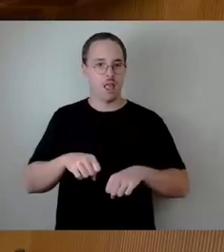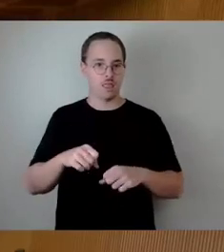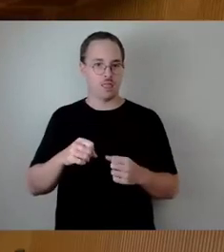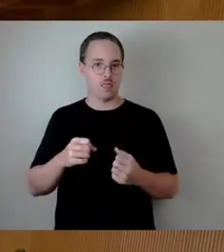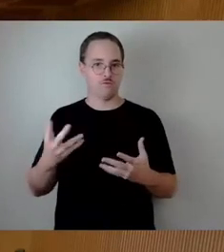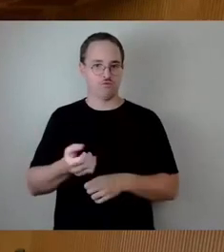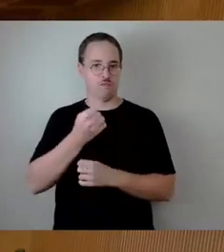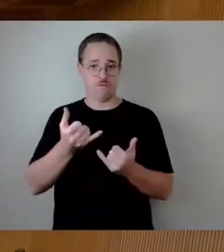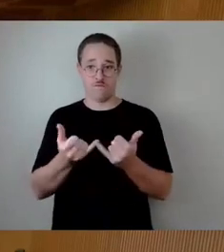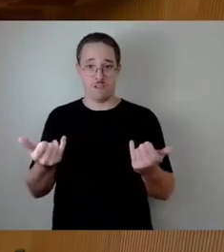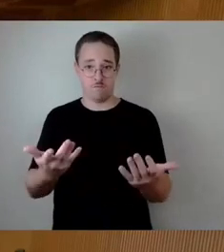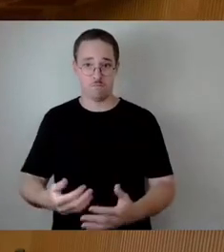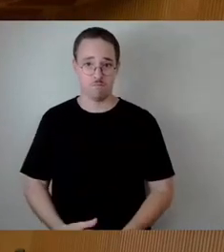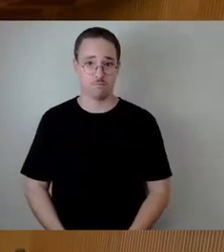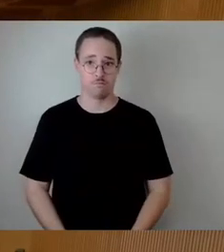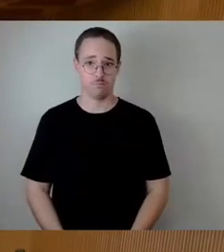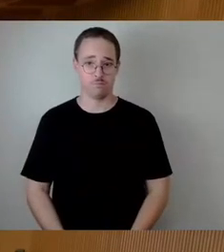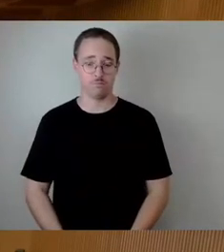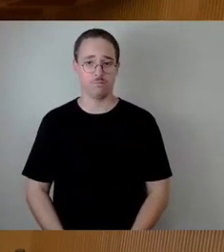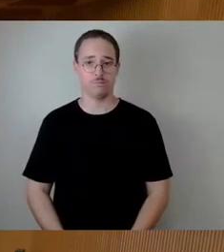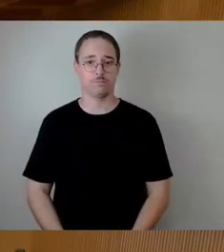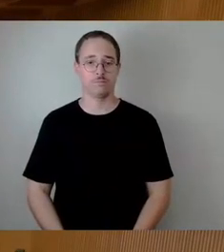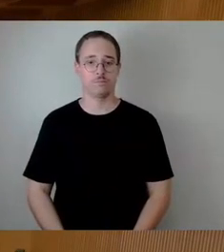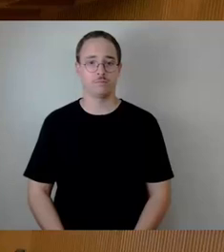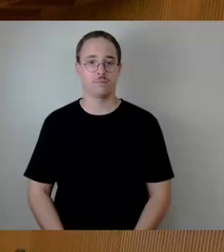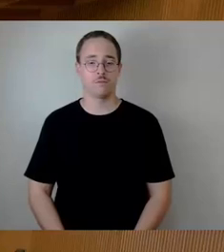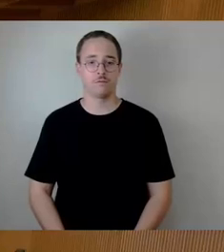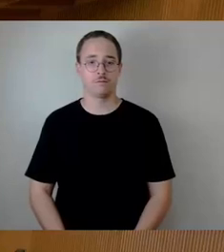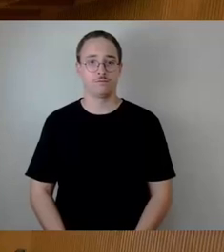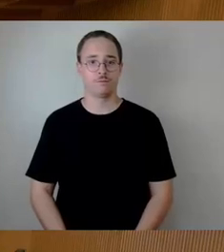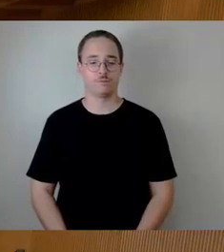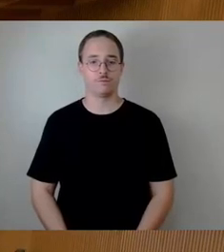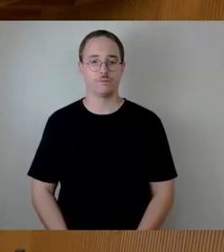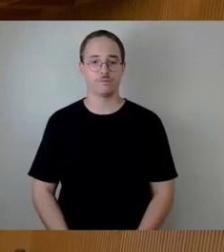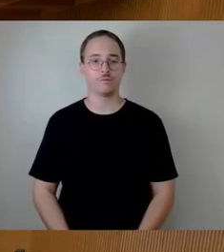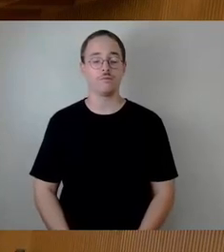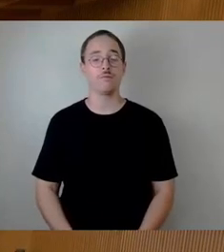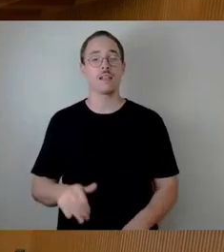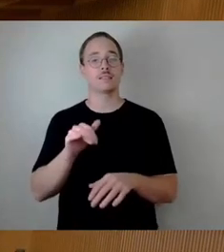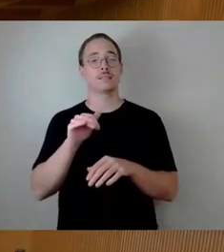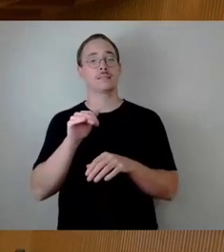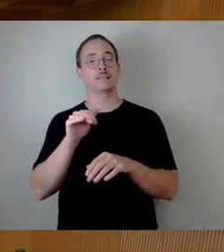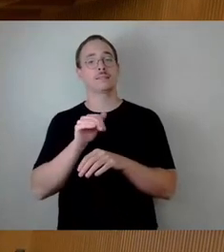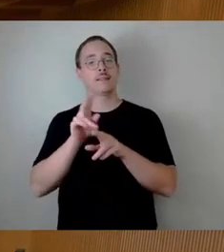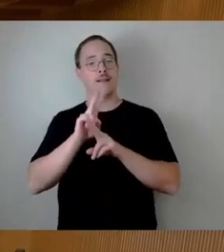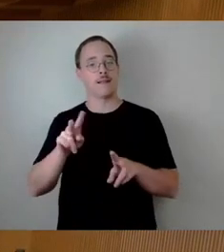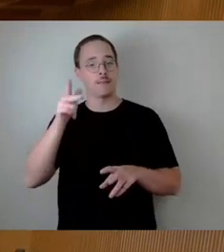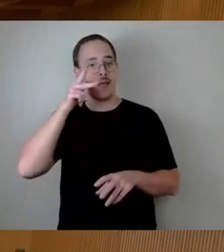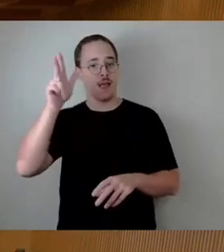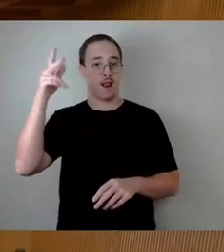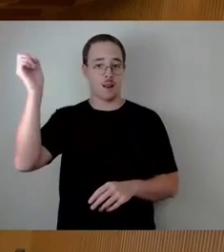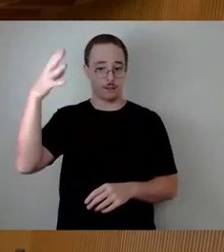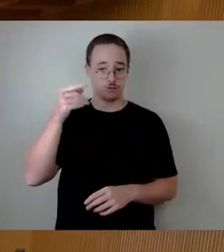Die Beantwortung übernimmt Herr Kollege Kühn. Sehr geehrter Herr Lichty, Sie haben ja den Hintergrund des Verkehrsversuchs schon sehr zutreffend